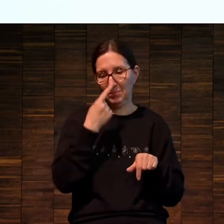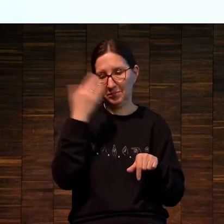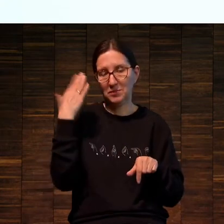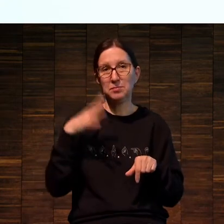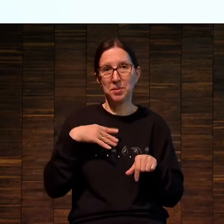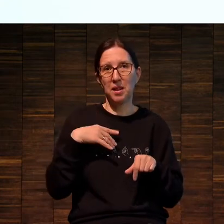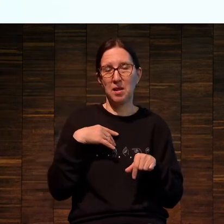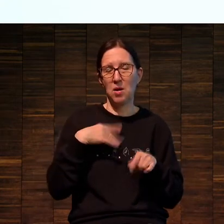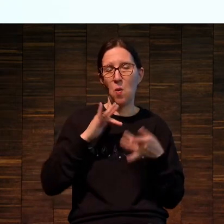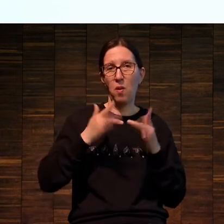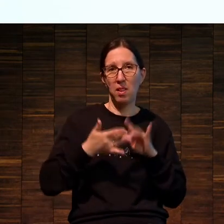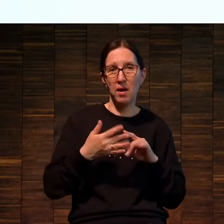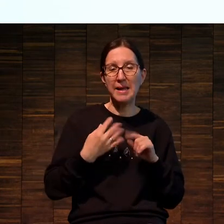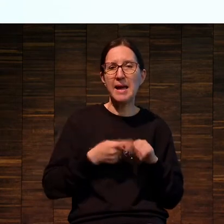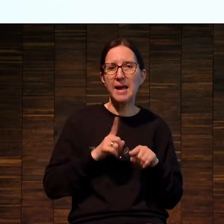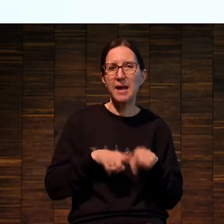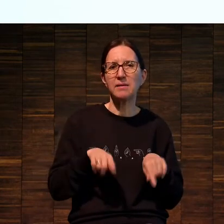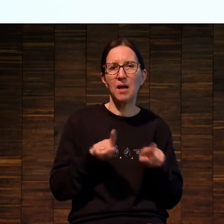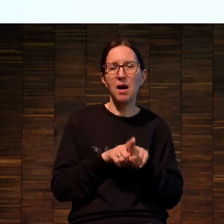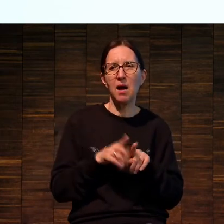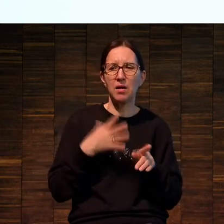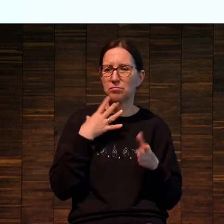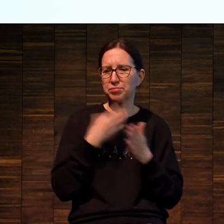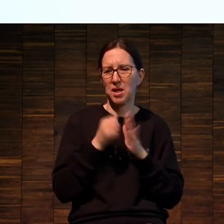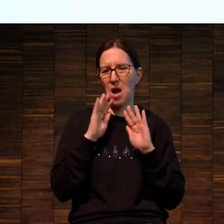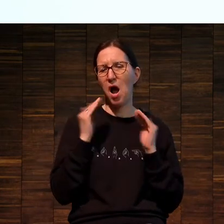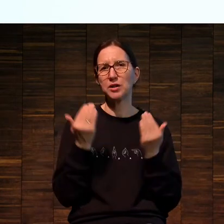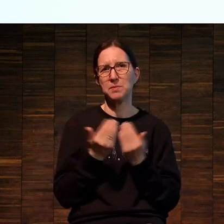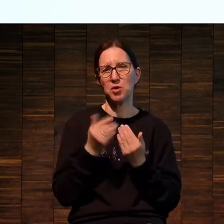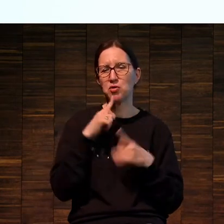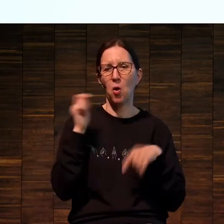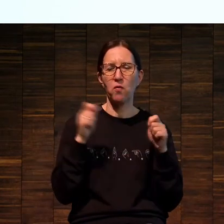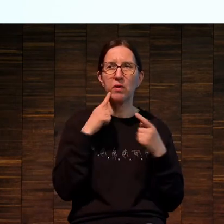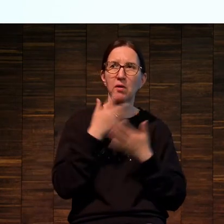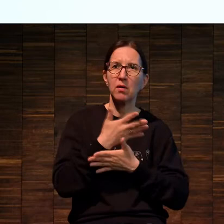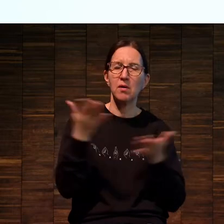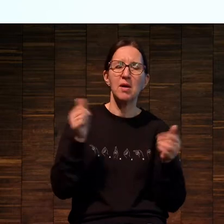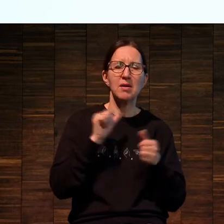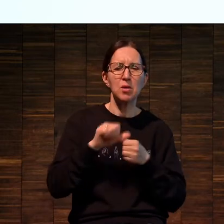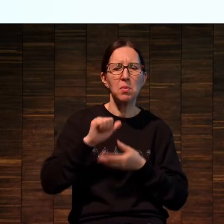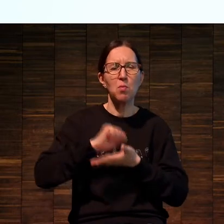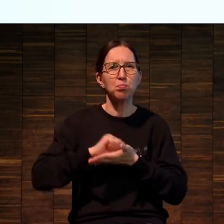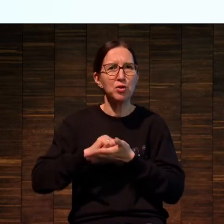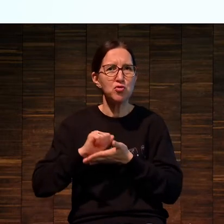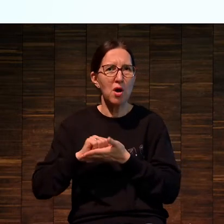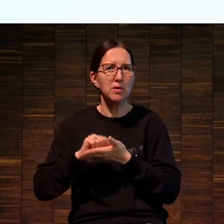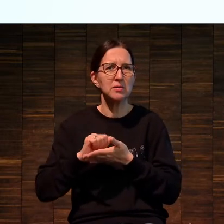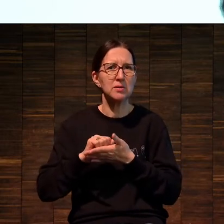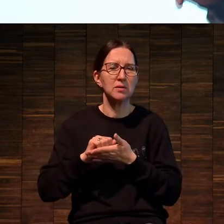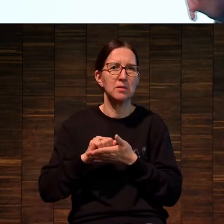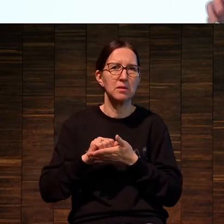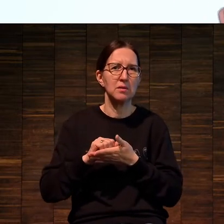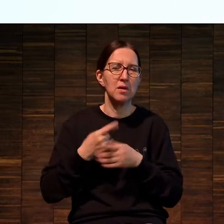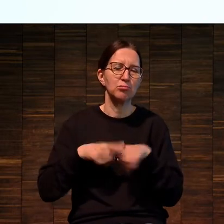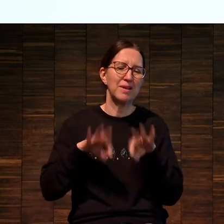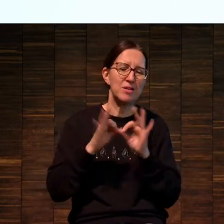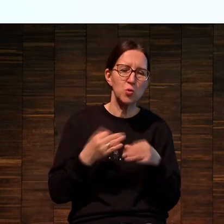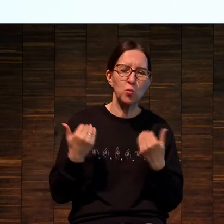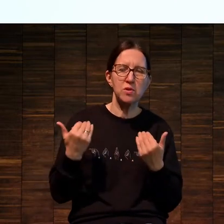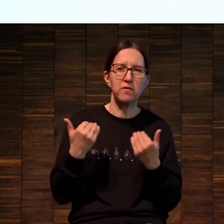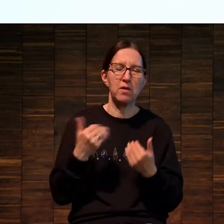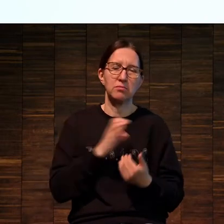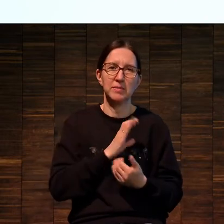ну где-то процентов, это академическая конференция, она не так, чтобы посвящена печати вот голубых фишек из сферы искусства.